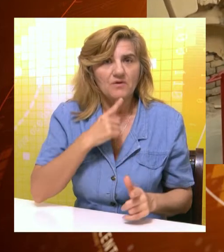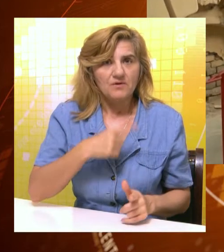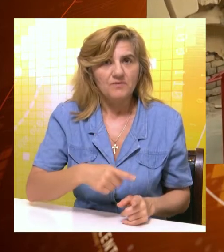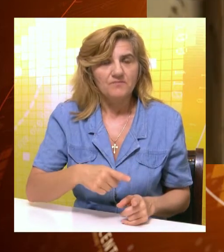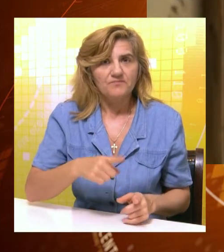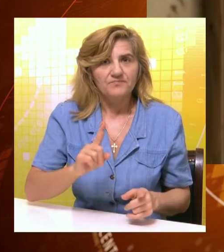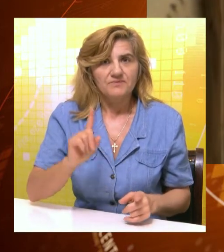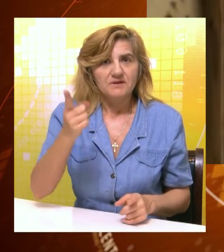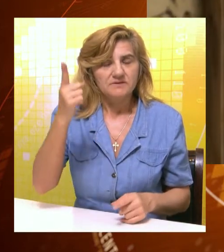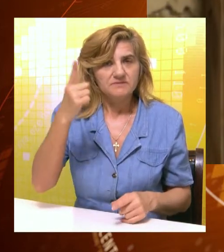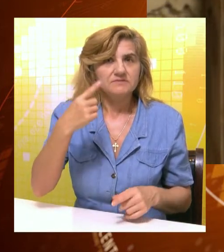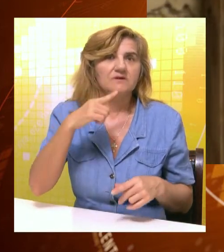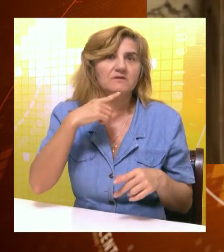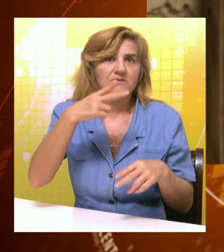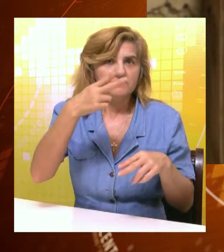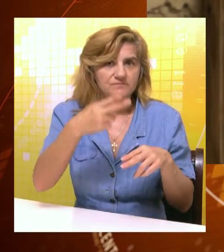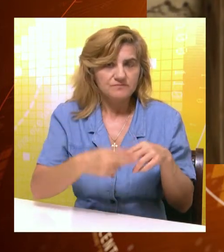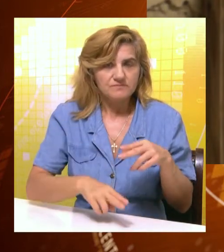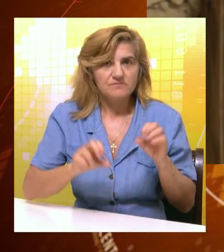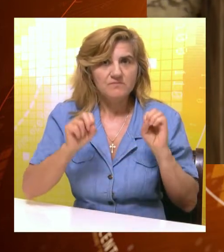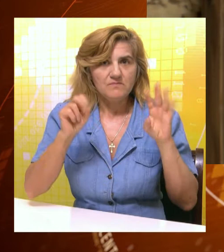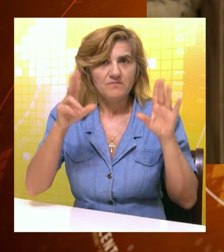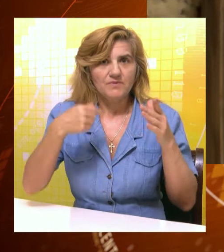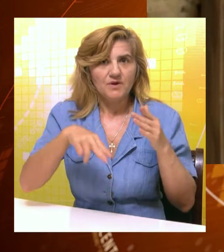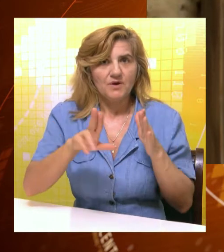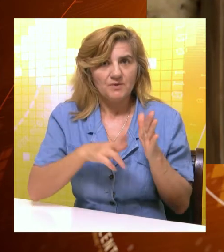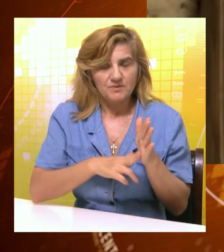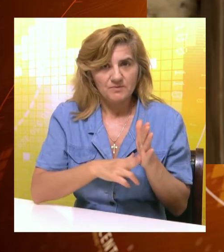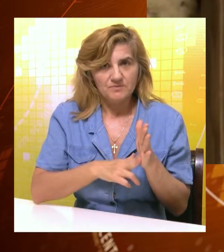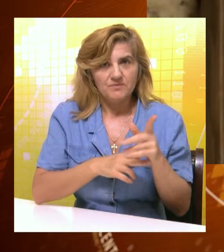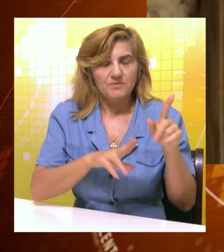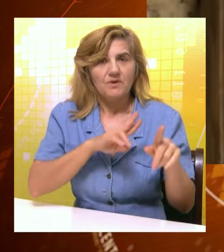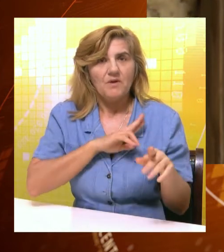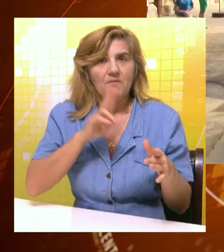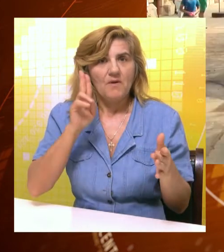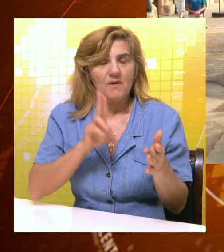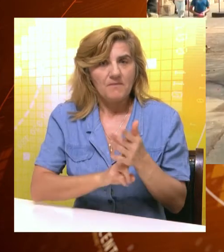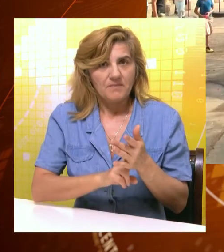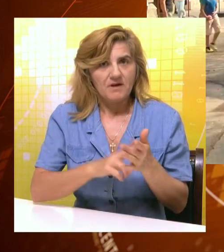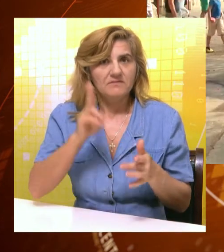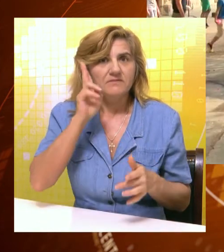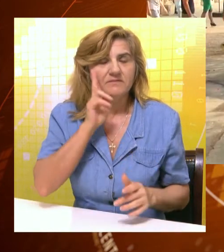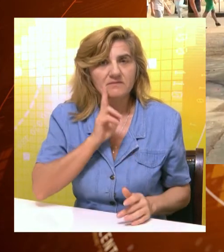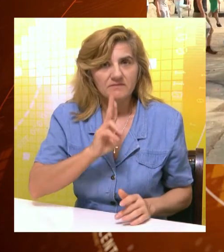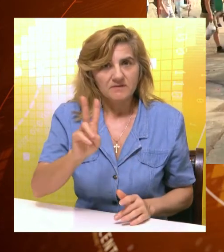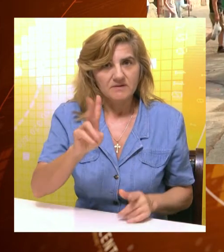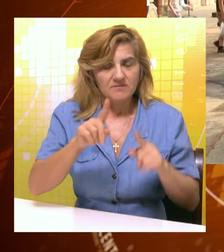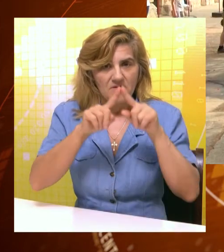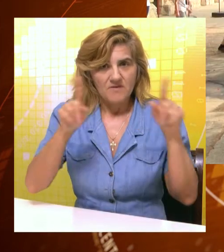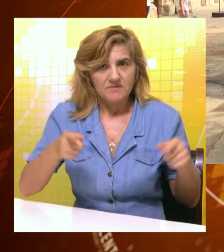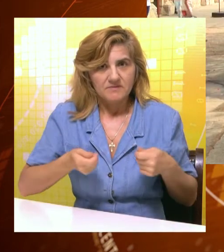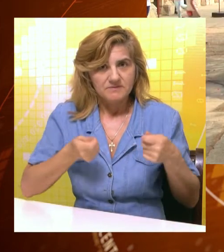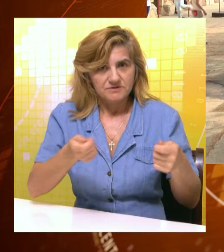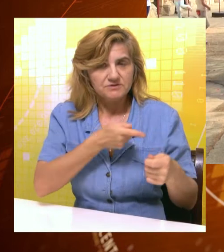Preliminarni rezultati završnog ispita očekuju se 18. juna, učenici imaju pravo žalbe 19. i 20. juna, a